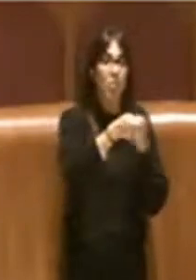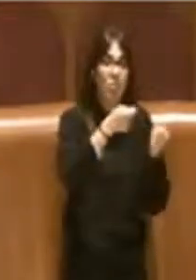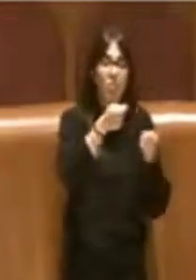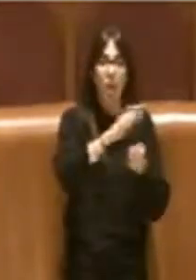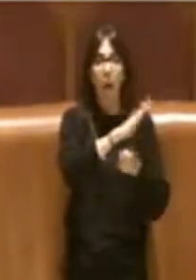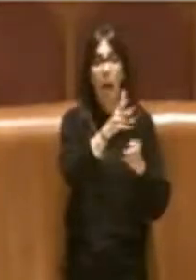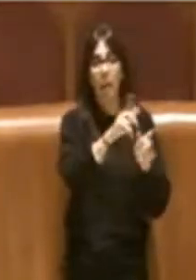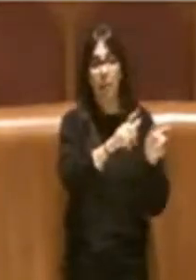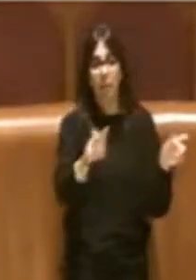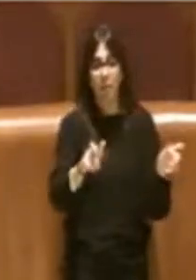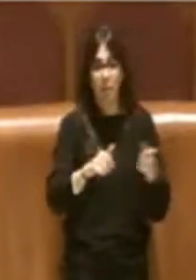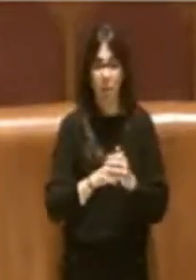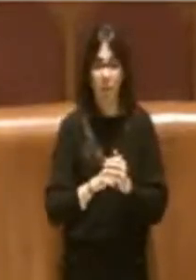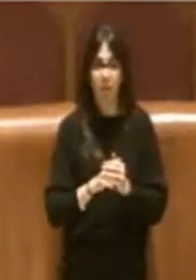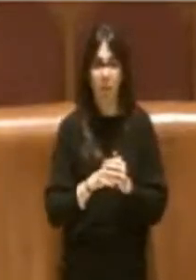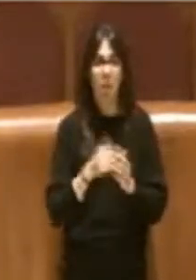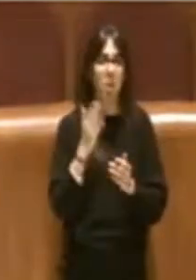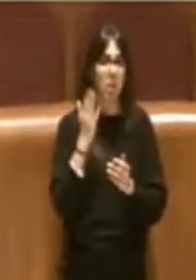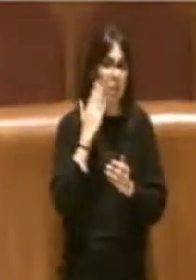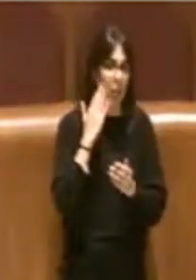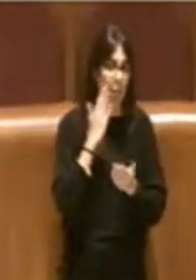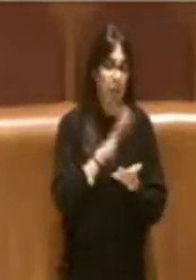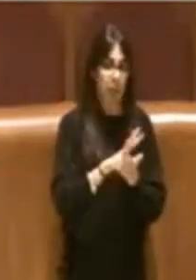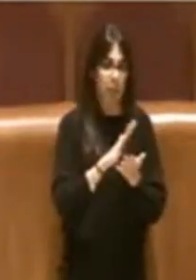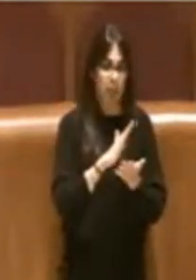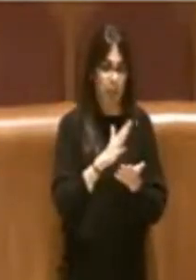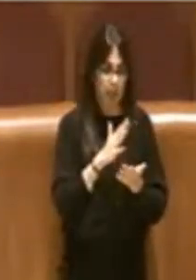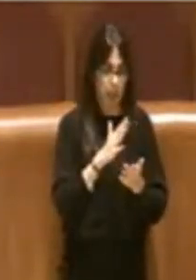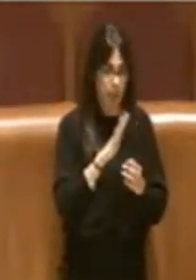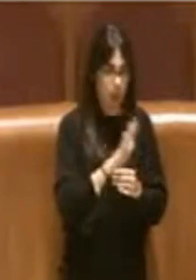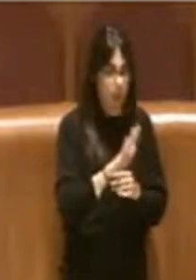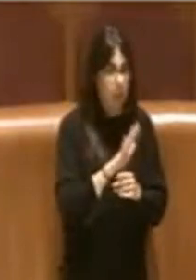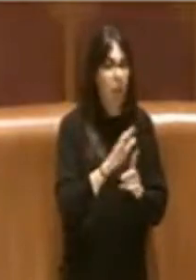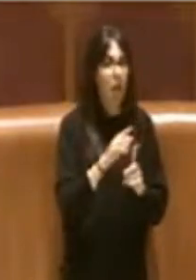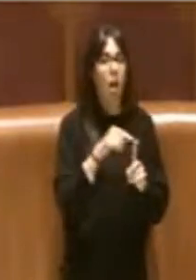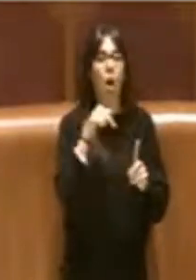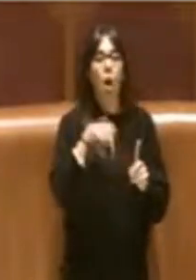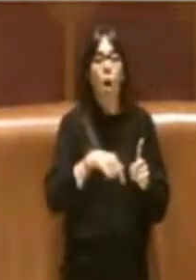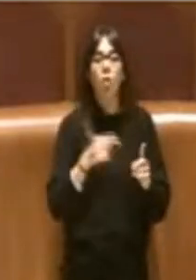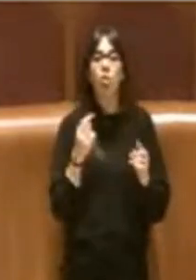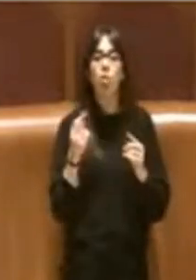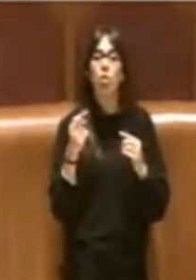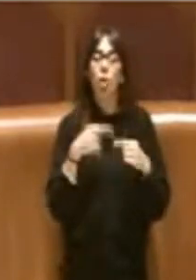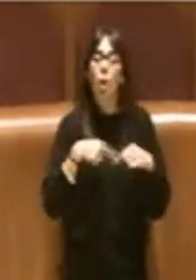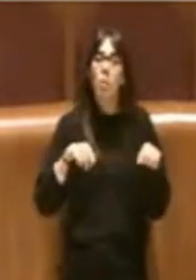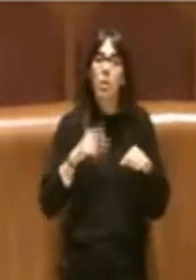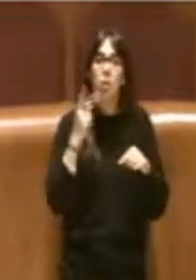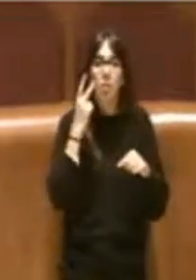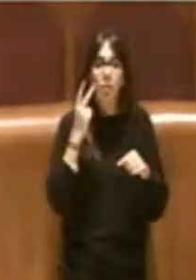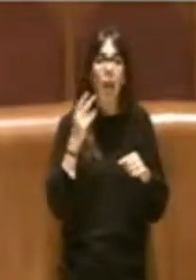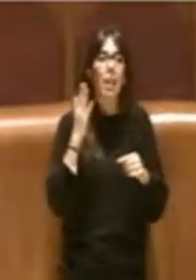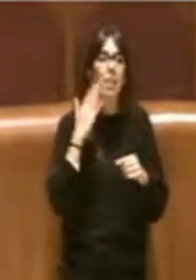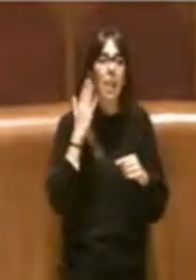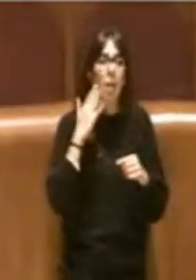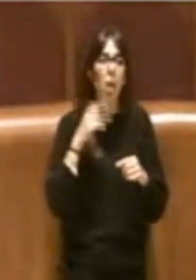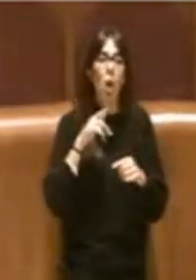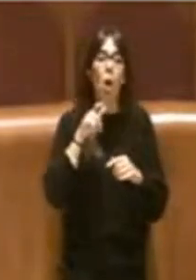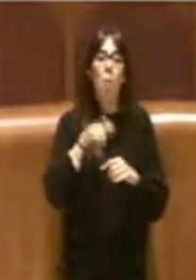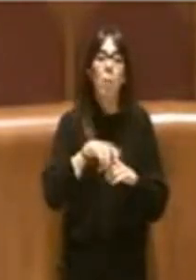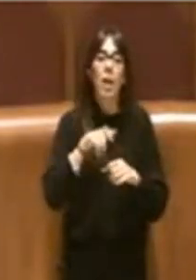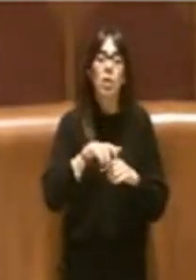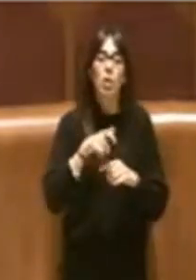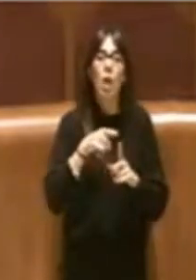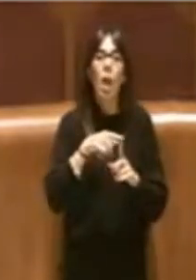debiti contratti. Oggi abbiamo trattato in commissione il debito obbligazionario di un miliardo e quattrocento